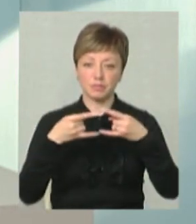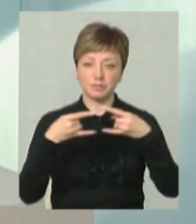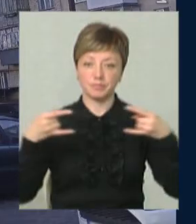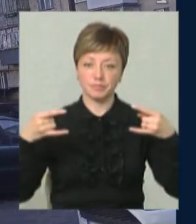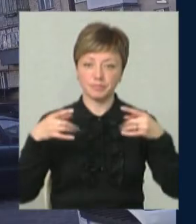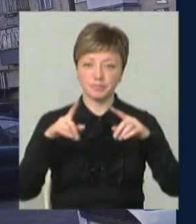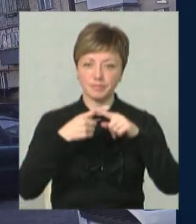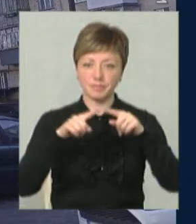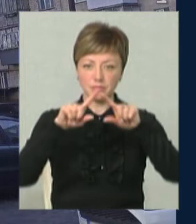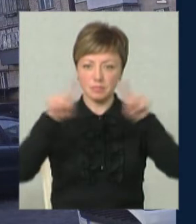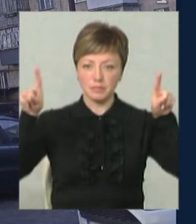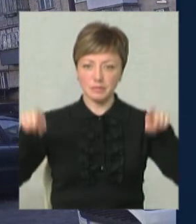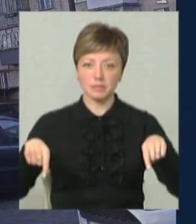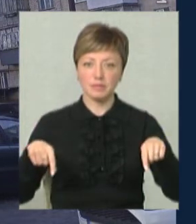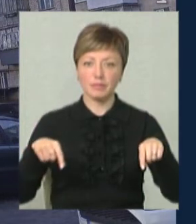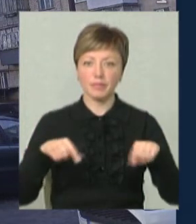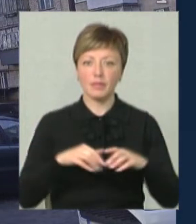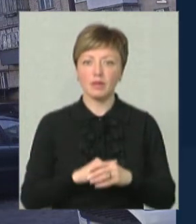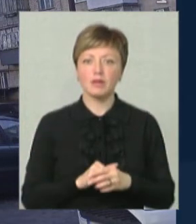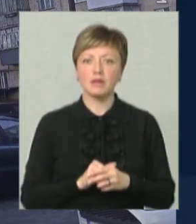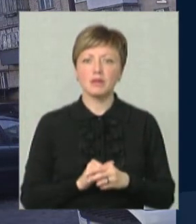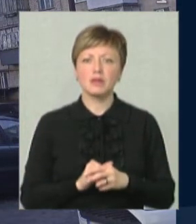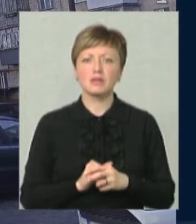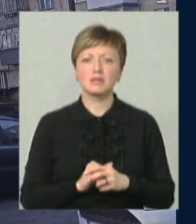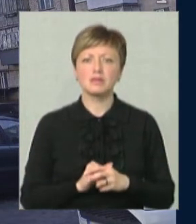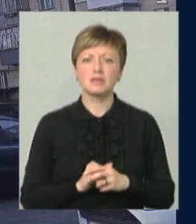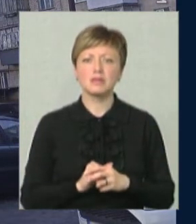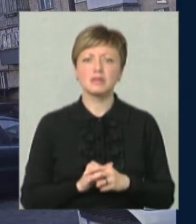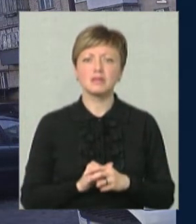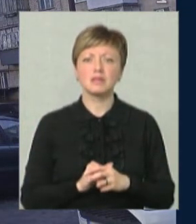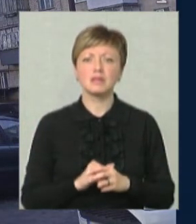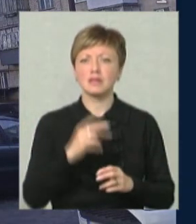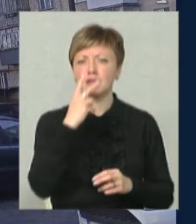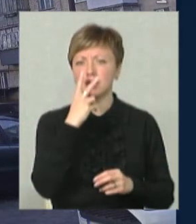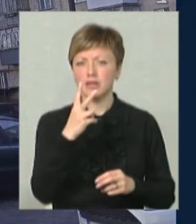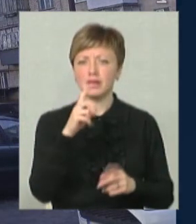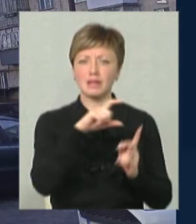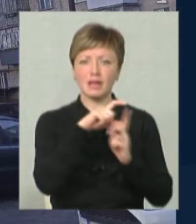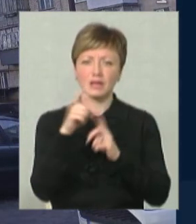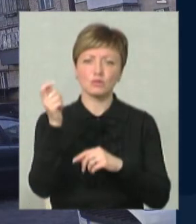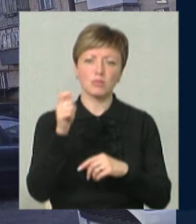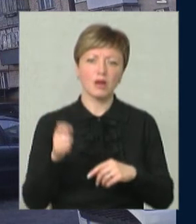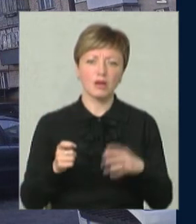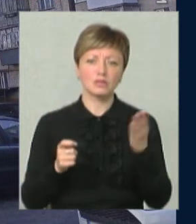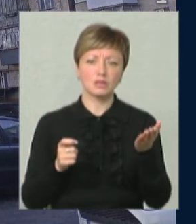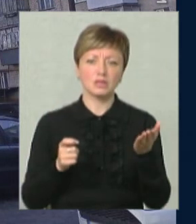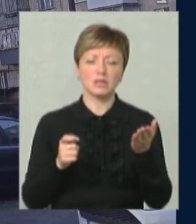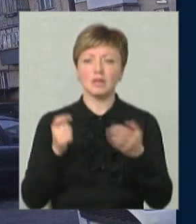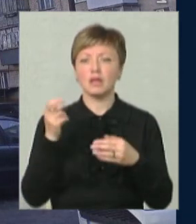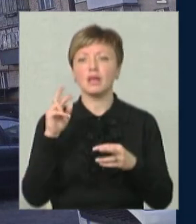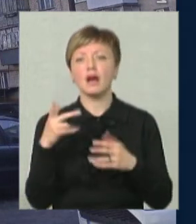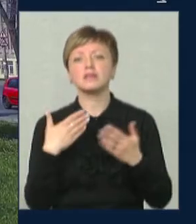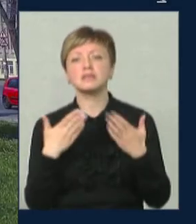як бачите, певний текст, певне зображення. Скажіть, будь ласка, як